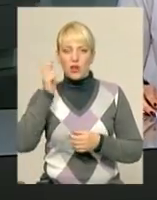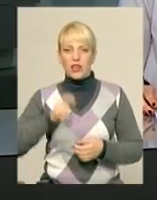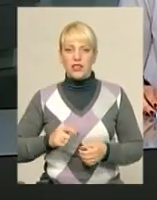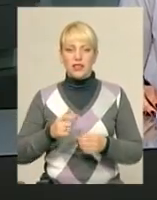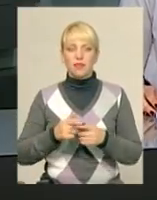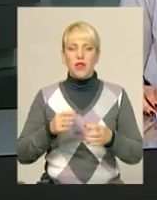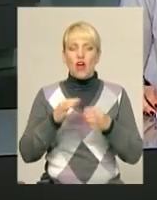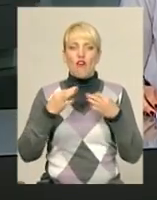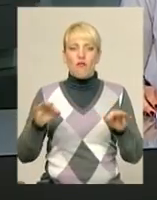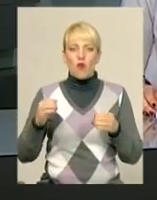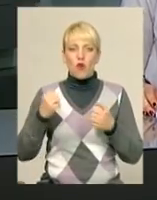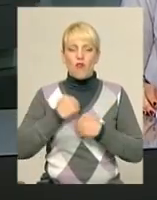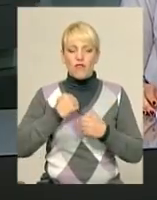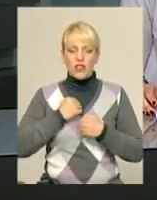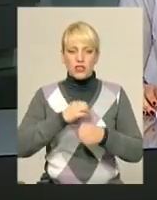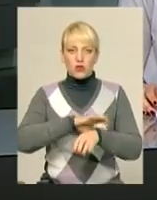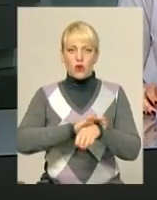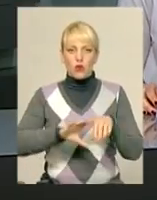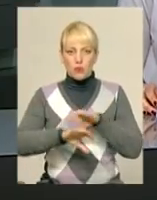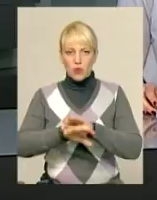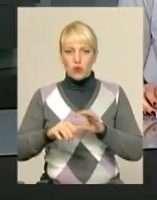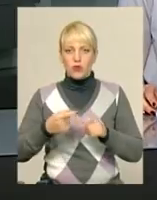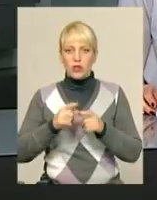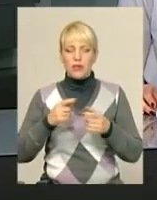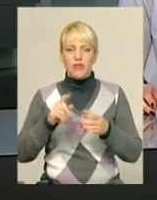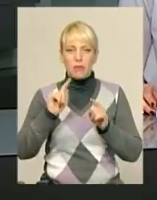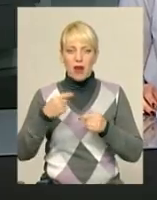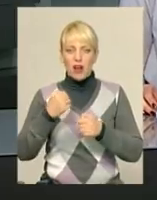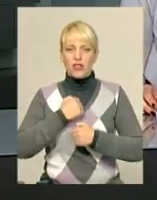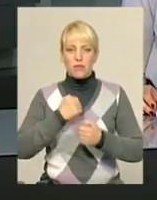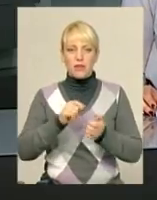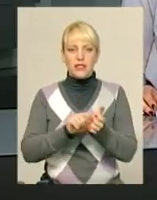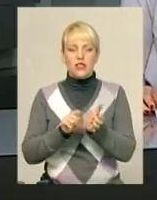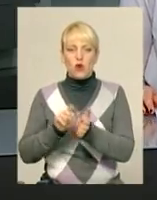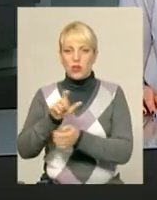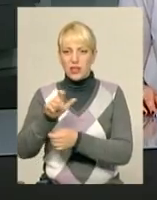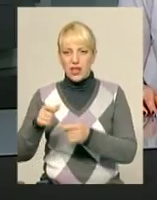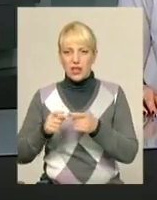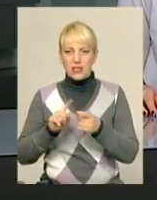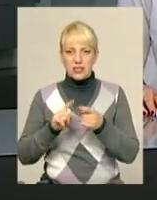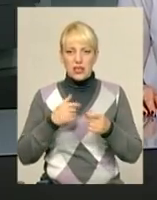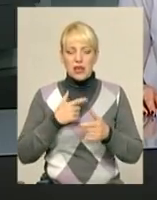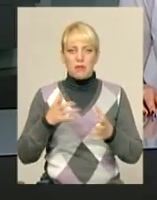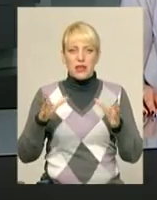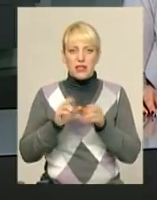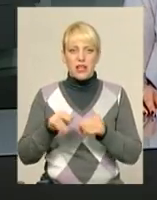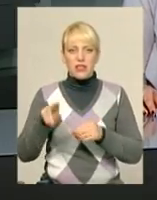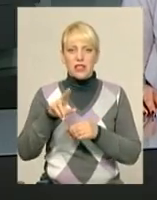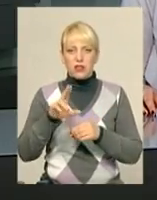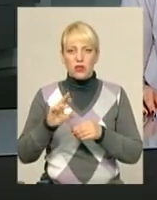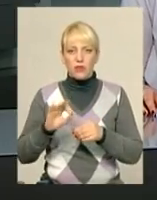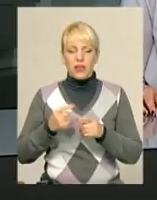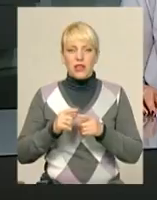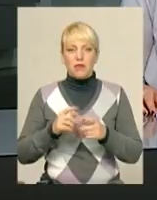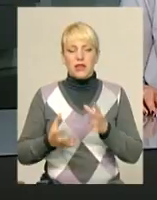Волю військовополоненим вимагають хмельницькі пенсіонери. Вони приєдналися до міжнародного руху на підтримку українських заручників у